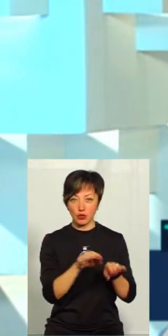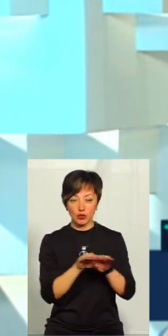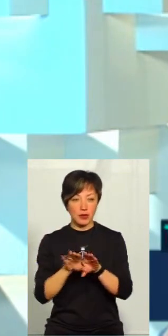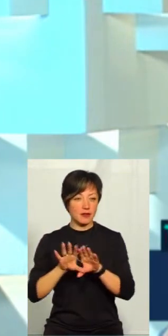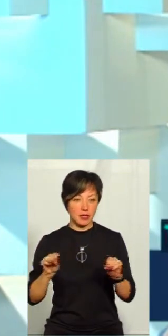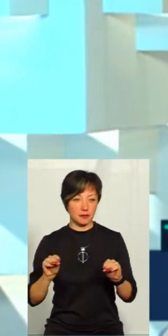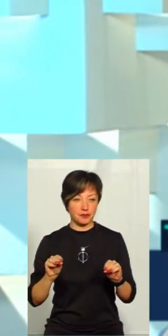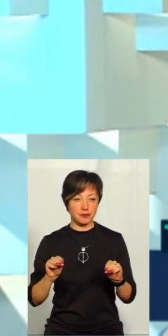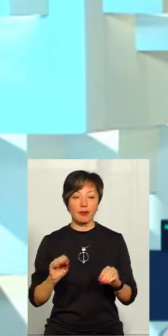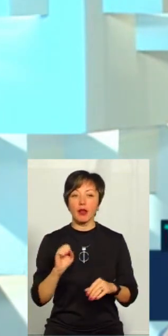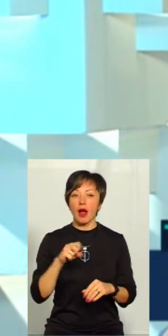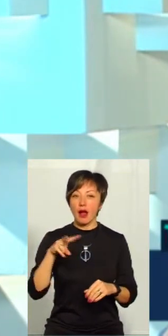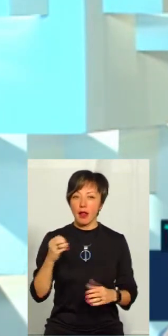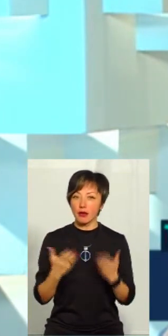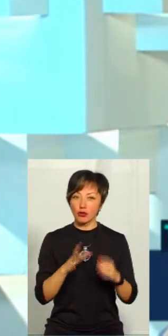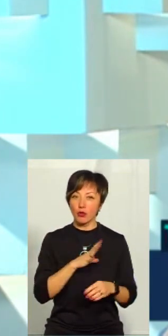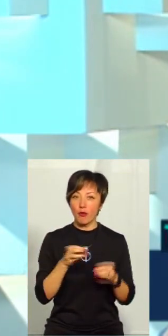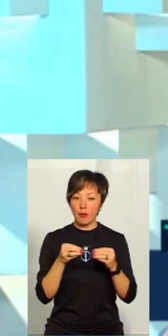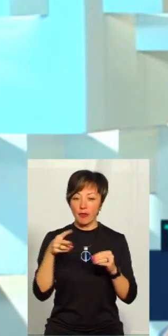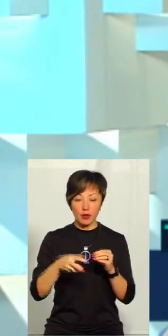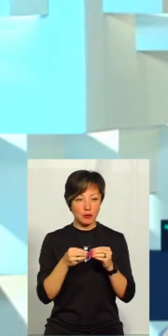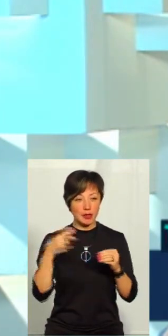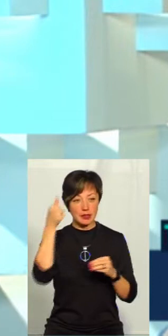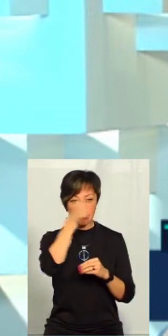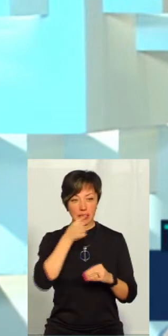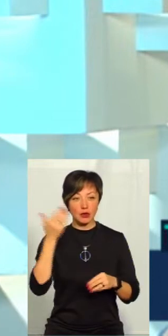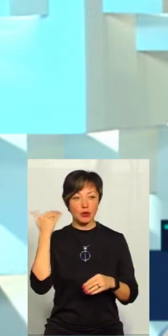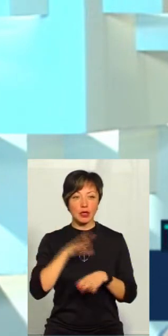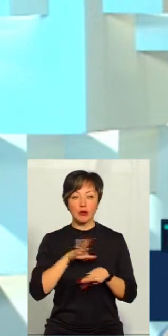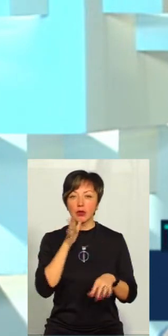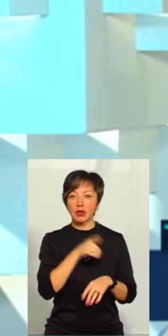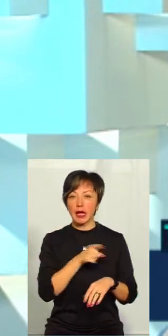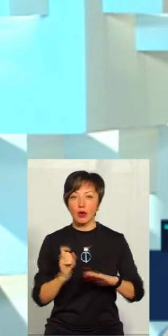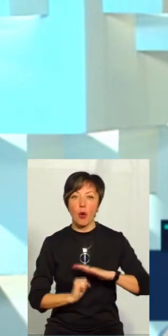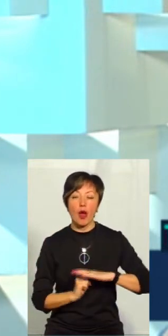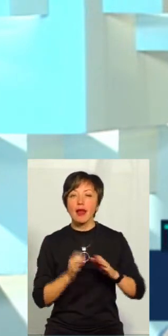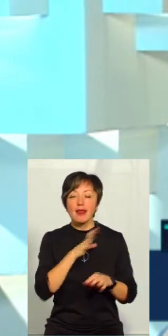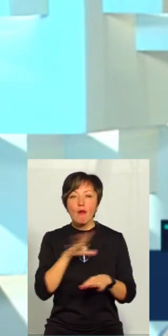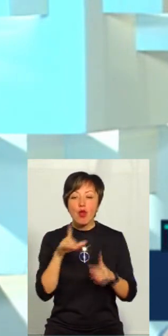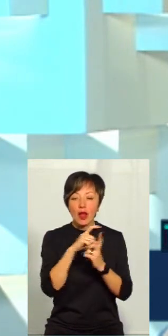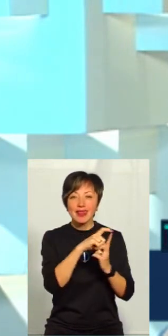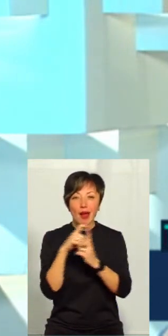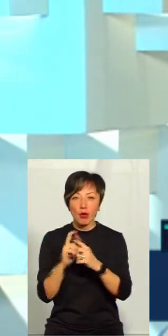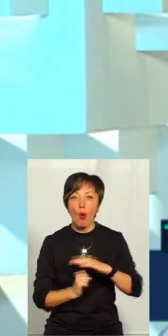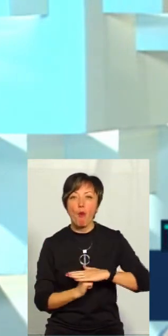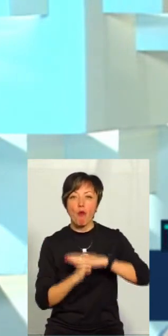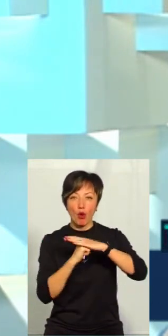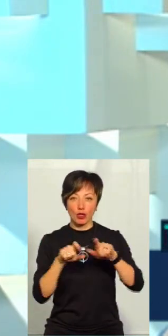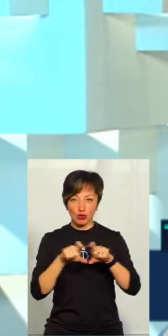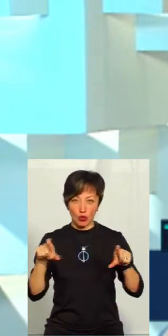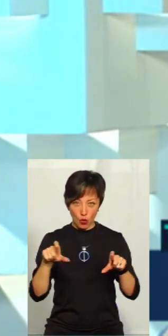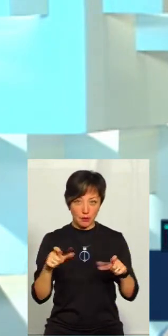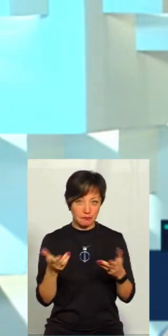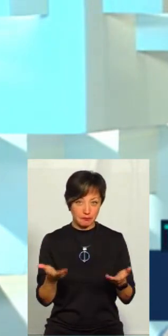ступенів і все. Але якщо це був ще 15 рік, тоді не було терміну «опорна школа», те, що вже диктує саме